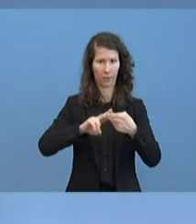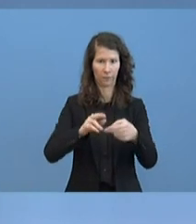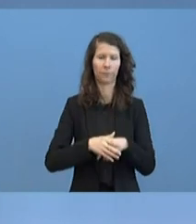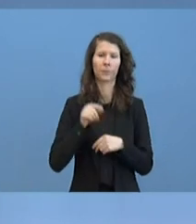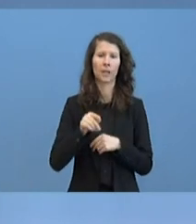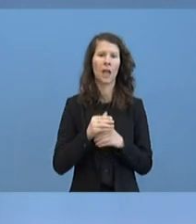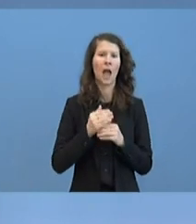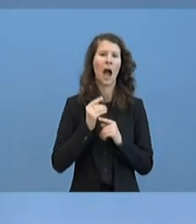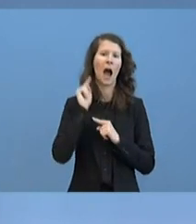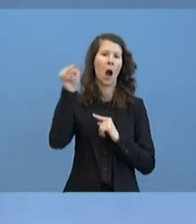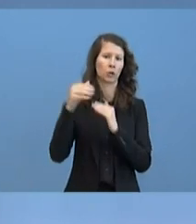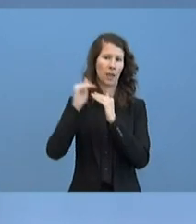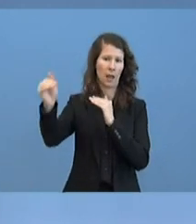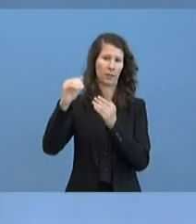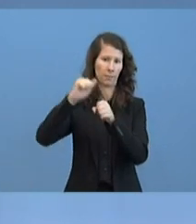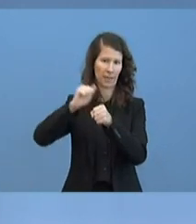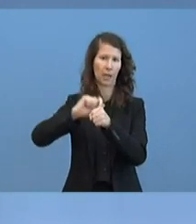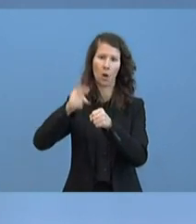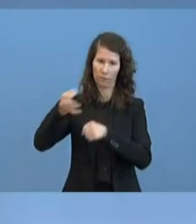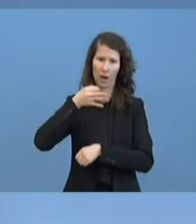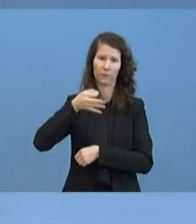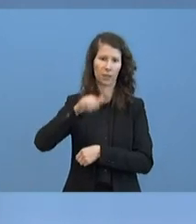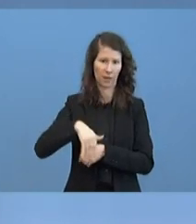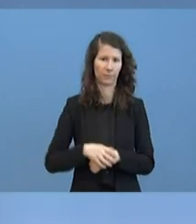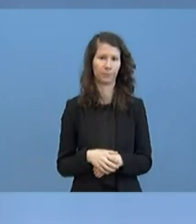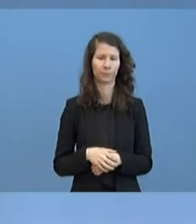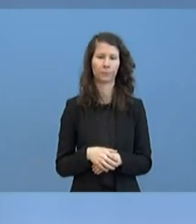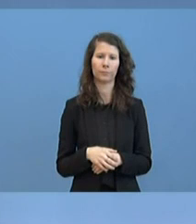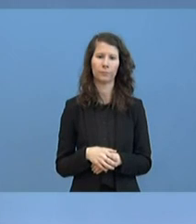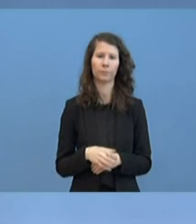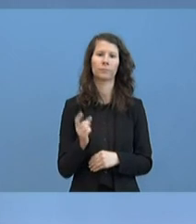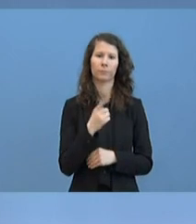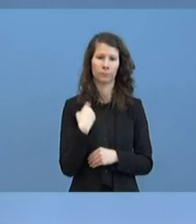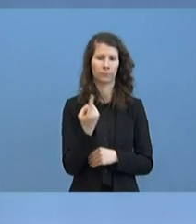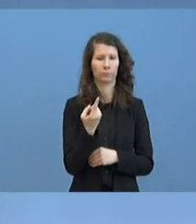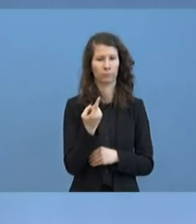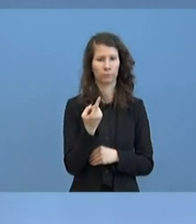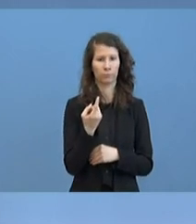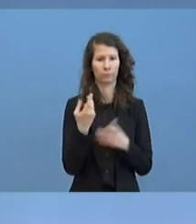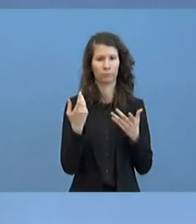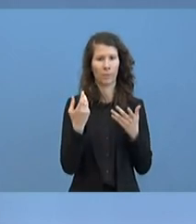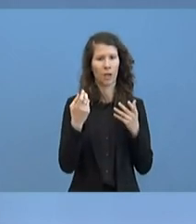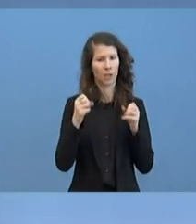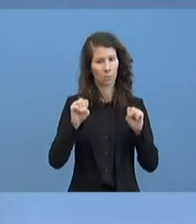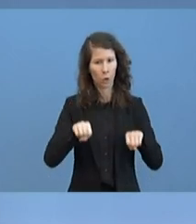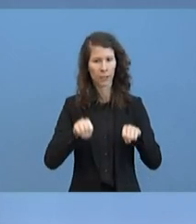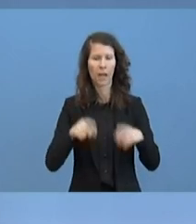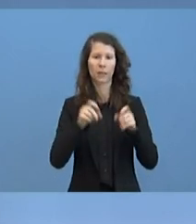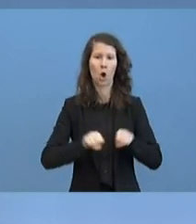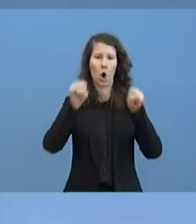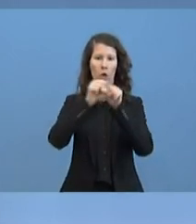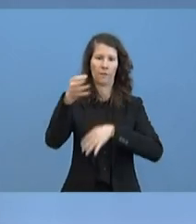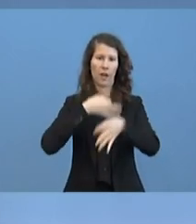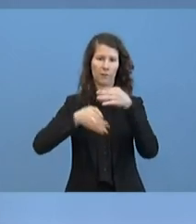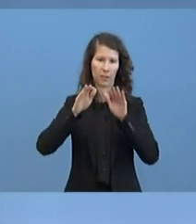Auslandspresse. Wir haben auch ein Tool eingerichtet, über das man online fragen kann. Ich gebe aber offen zu, dieses